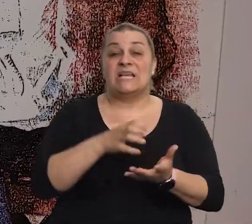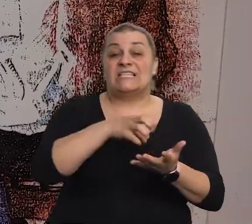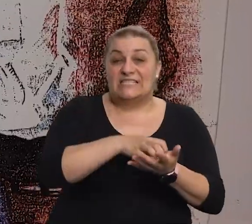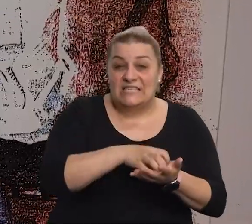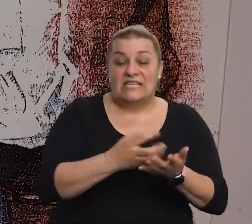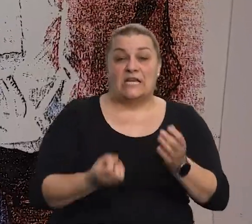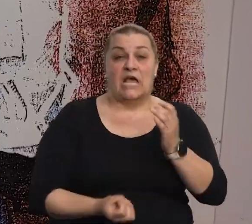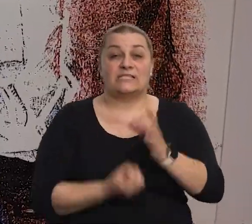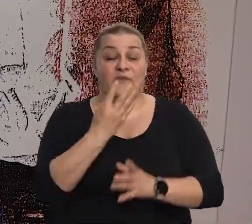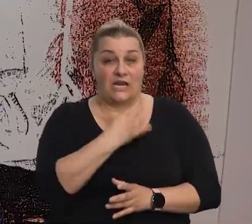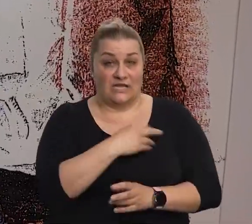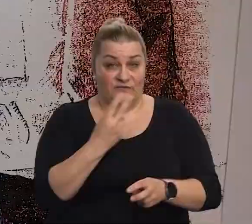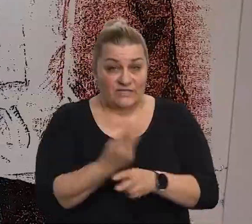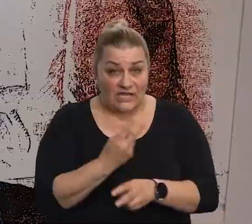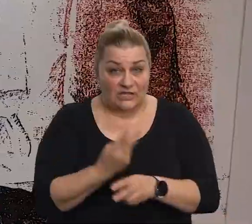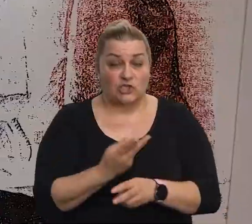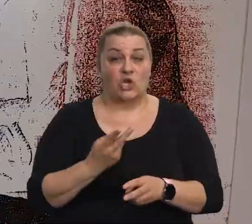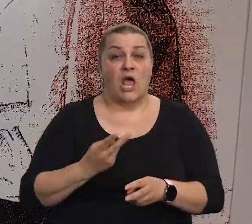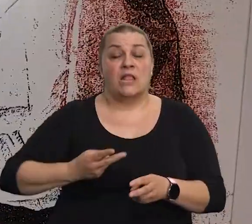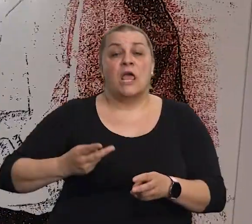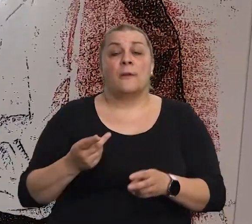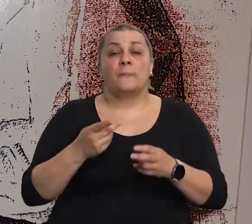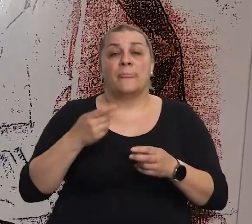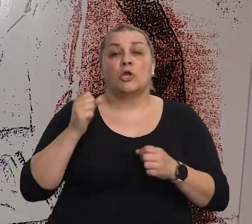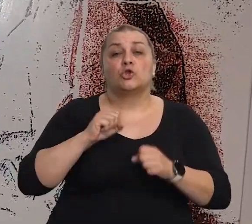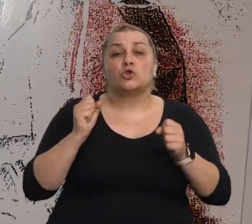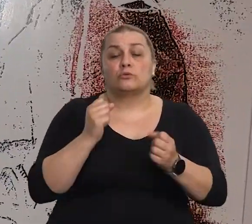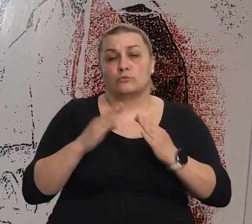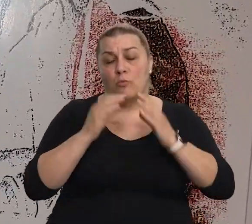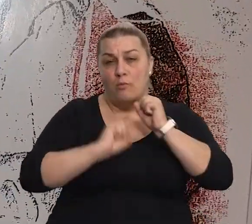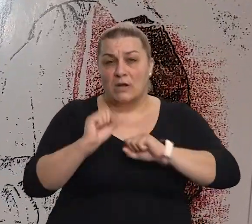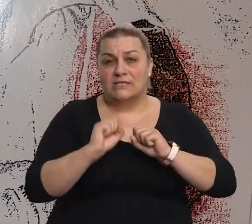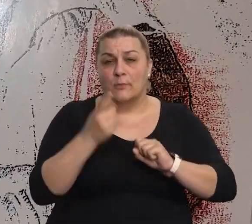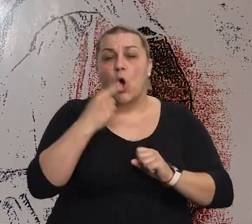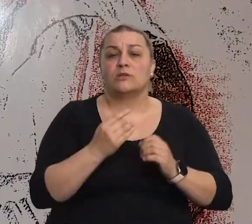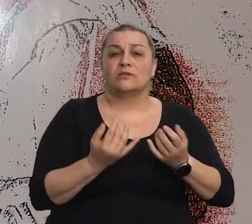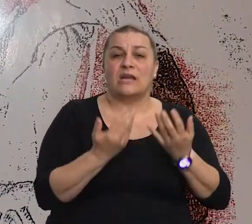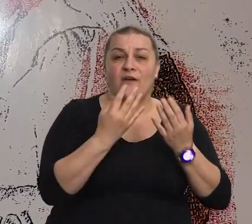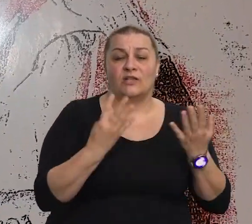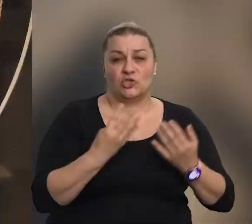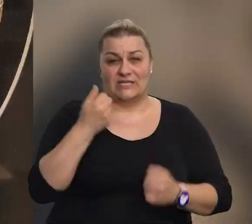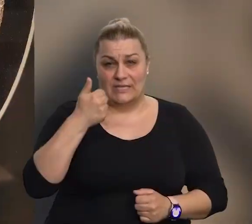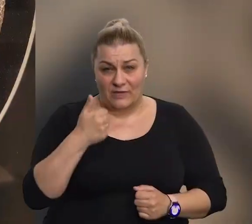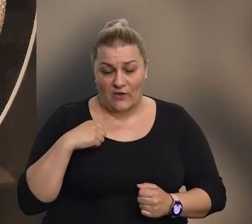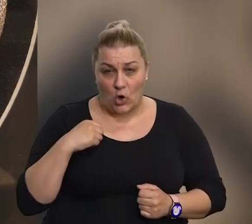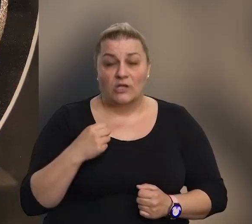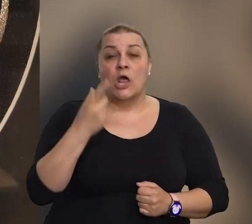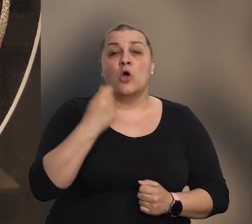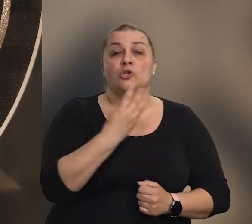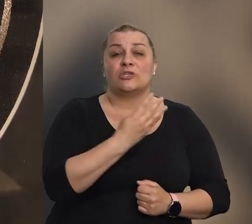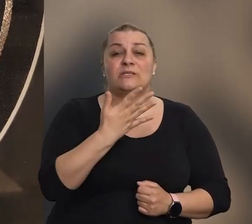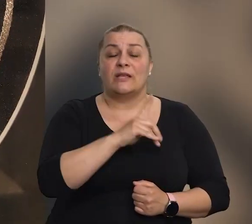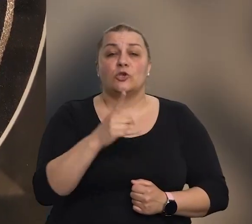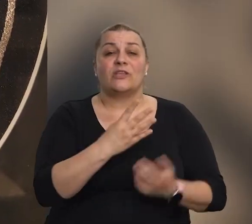Hrvatske države i domovinski rat, Ustaško-domobranski pokljed od nastanka do travnja 1941. Hrvatska u Jugoslaviji od 1945. do